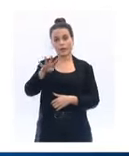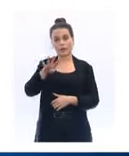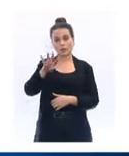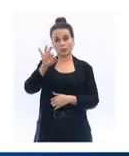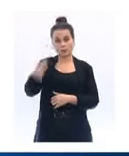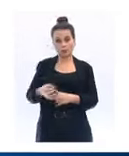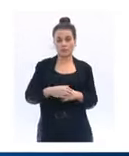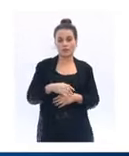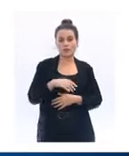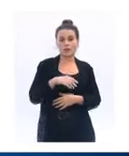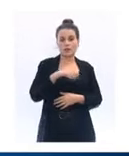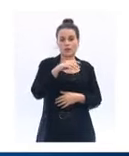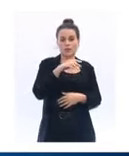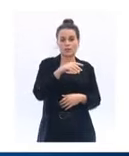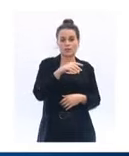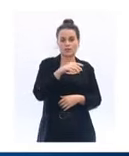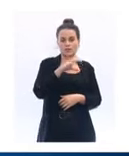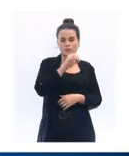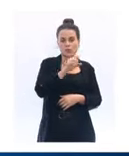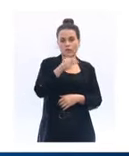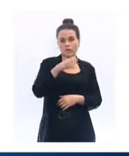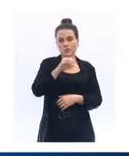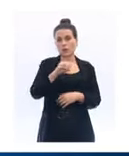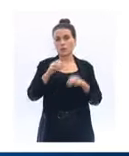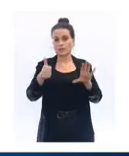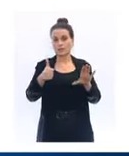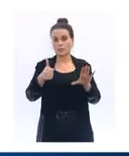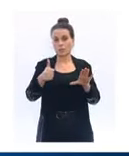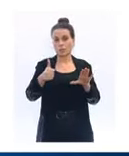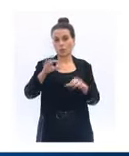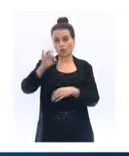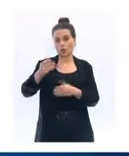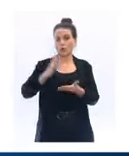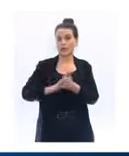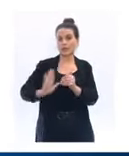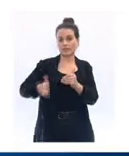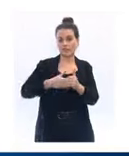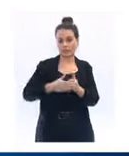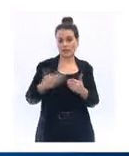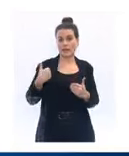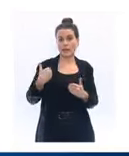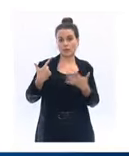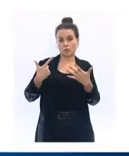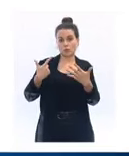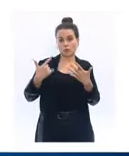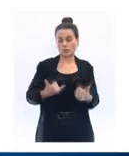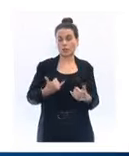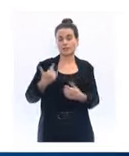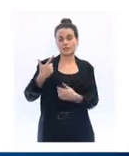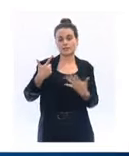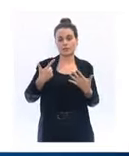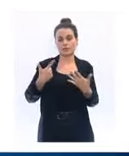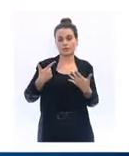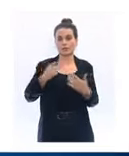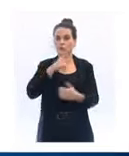fermées, ce qui correspond à 0,06%. Le nombre de cas Covid sur les sept derniers jours s'établissait à 8 223